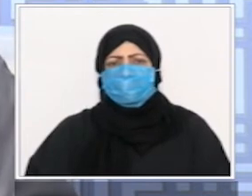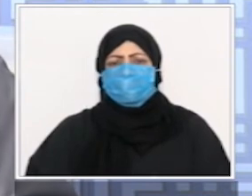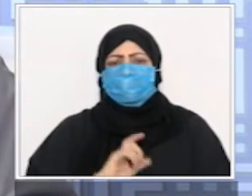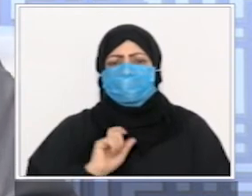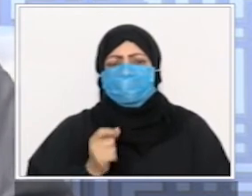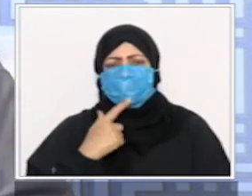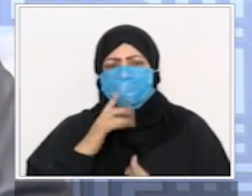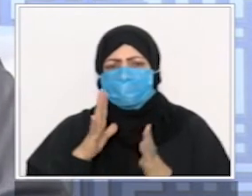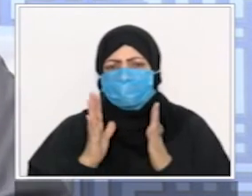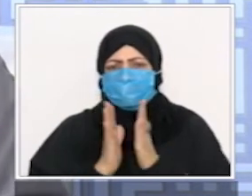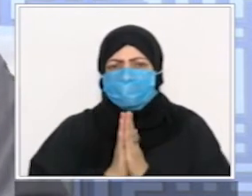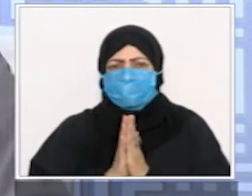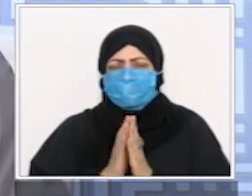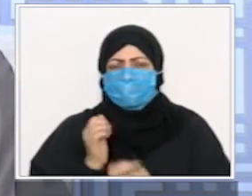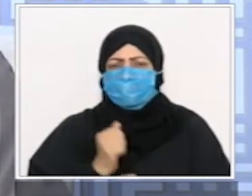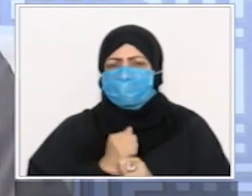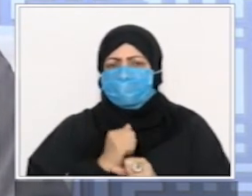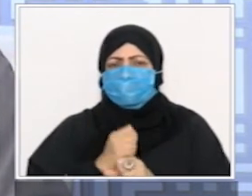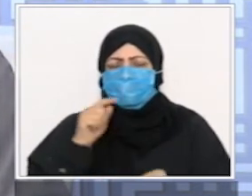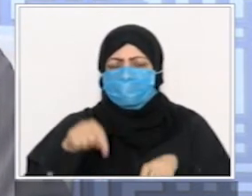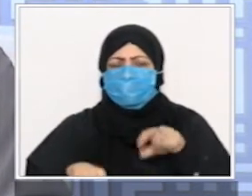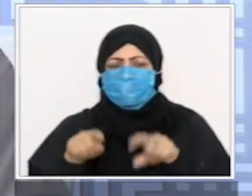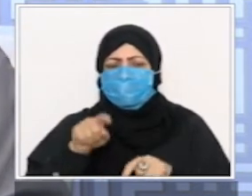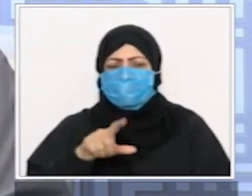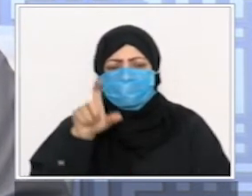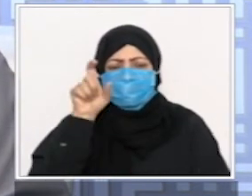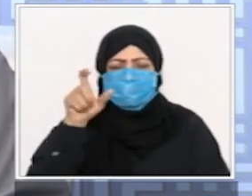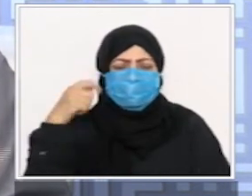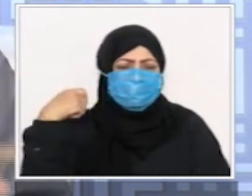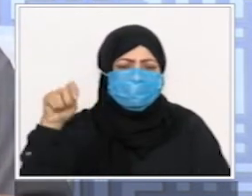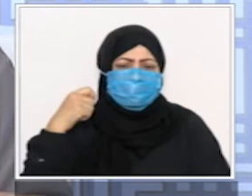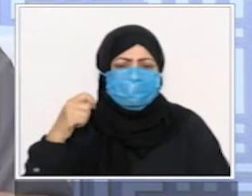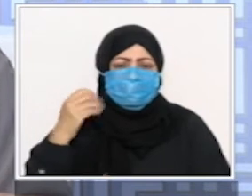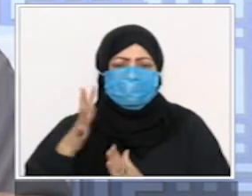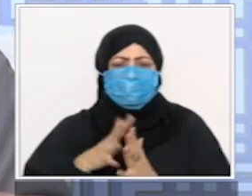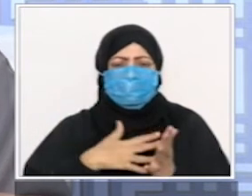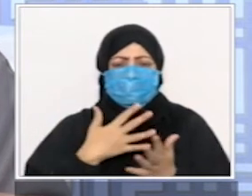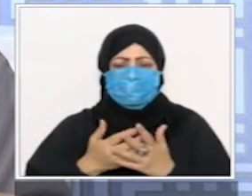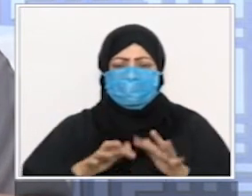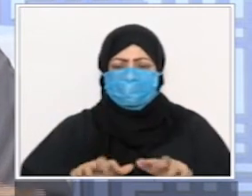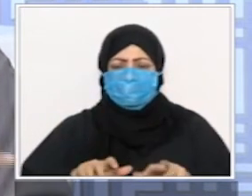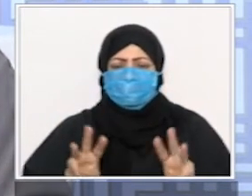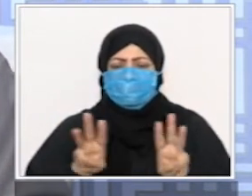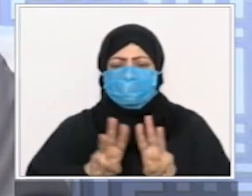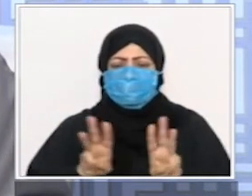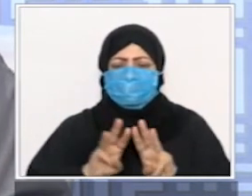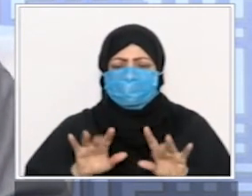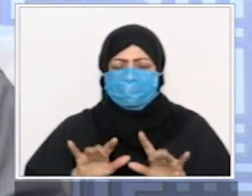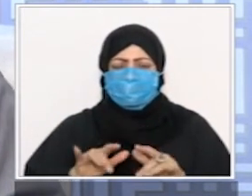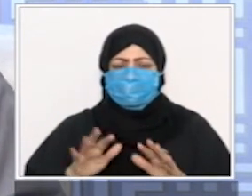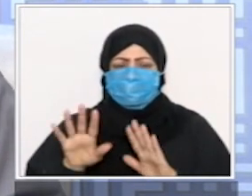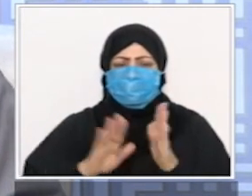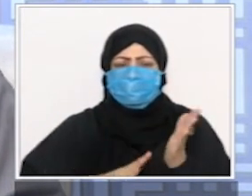متاع الأوقاف لكم أن تنزلوا التطبيق الإلكتروني اللي هو موجود عن نت قاعد أسلم من الوضع لوضعينهما الآن لأن على الأقل